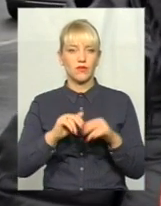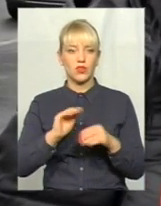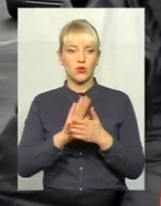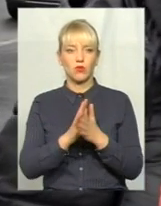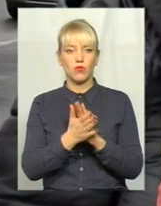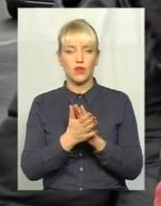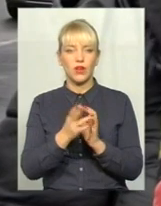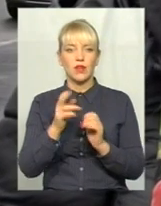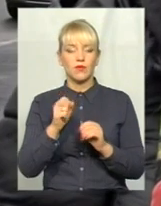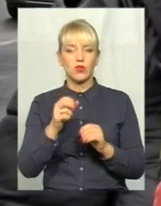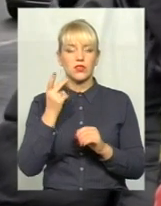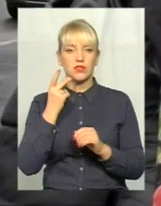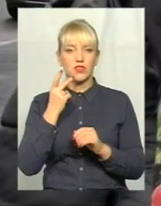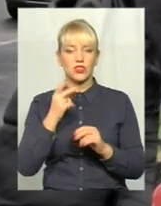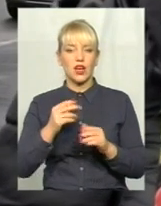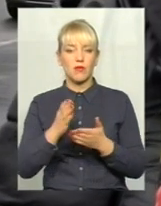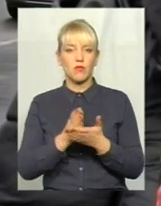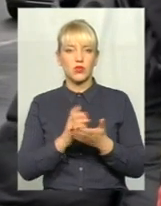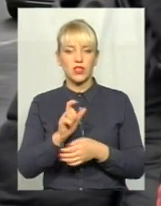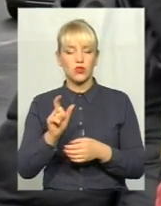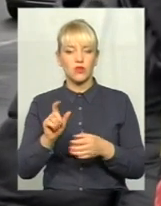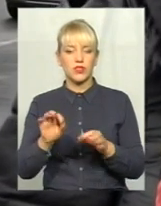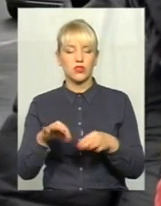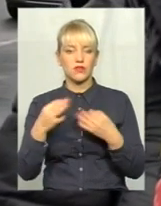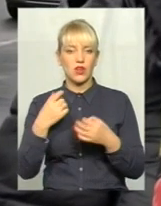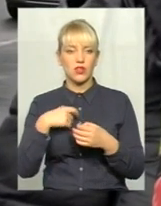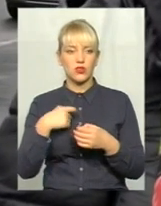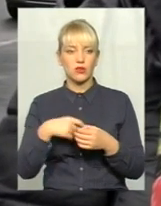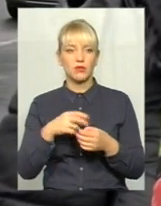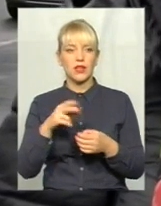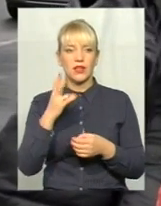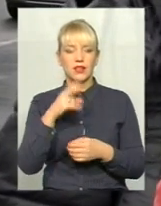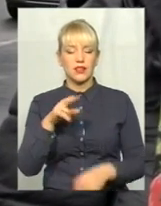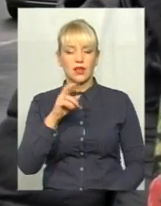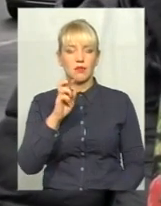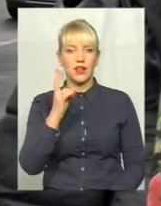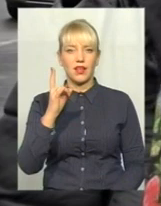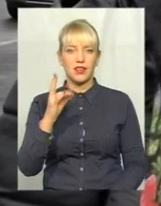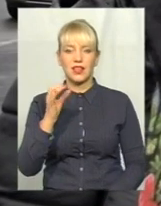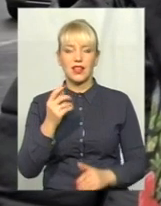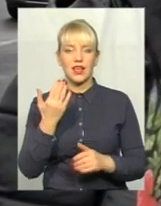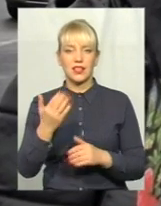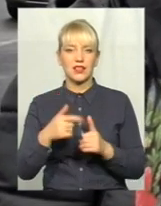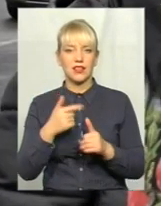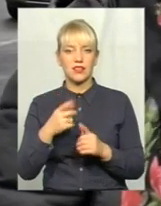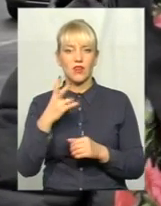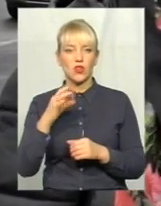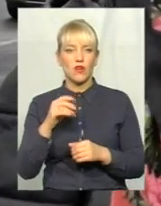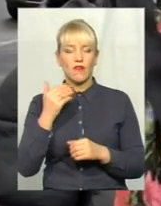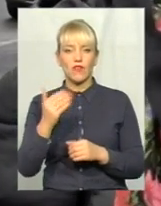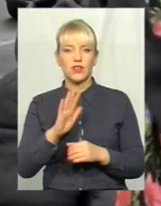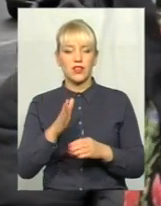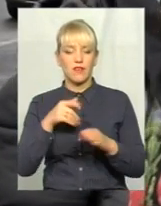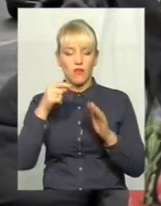зазвичай посадовці собі дозволяють посилатися просто на ДБНи, на їх назву. В той же час вони не